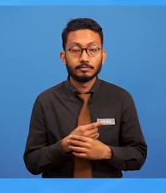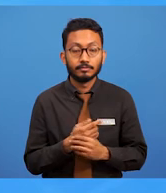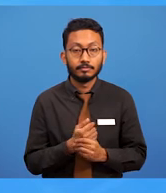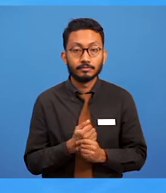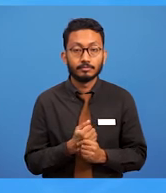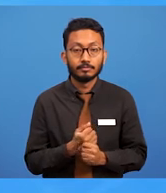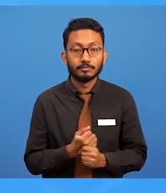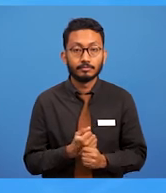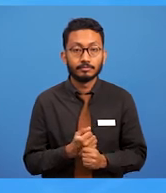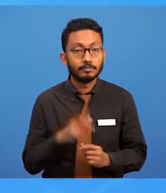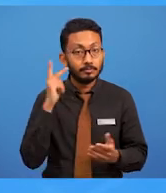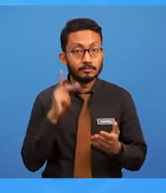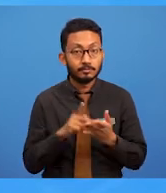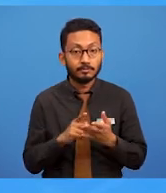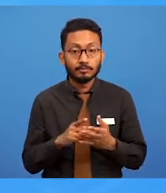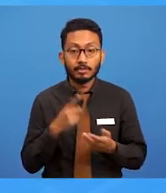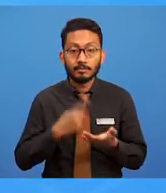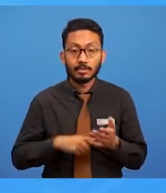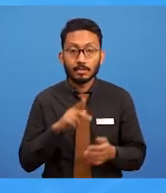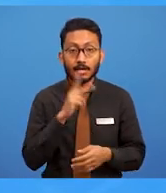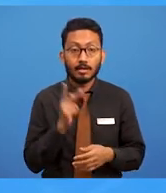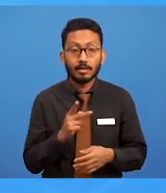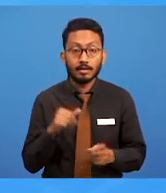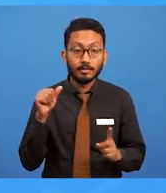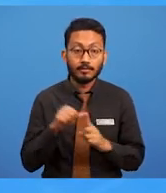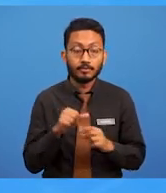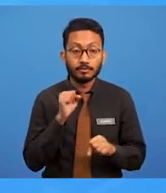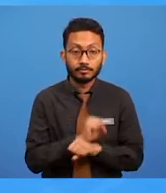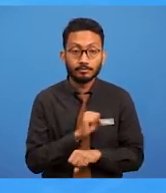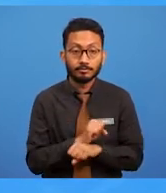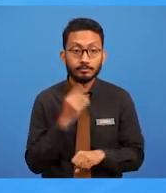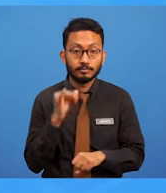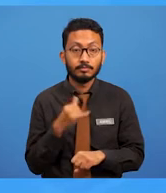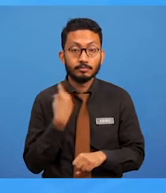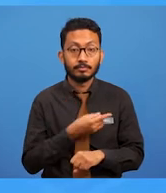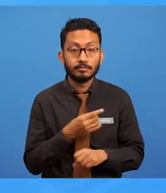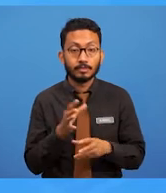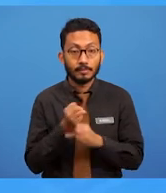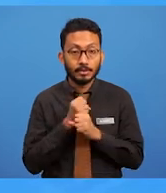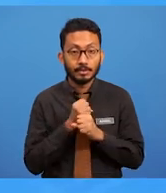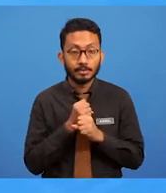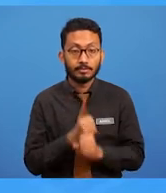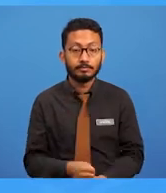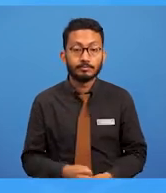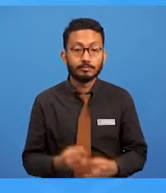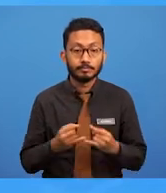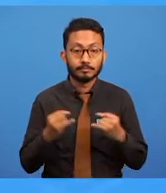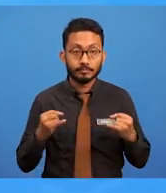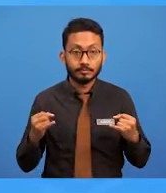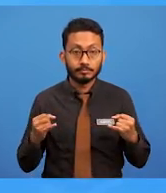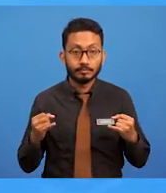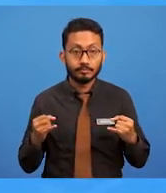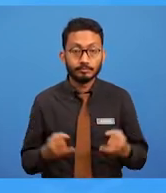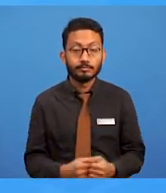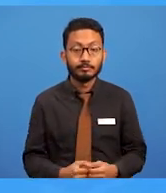terlebih dahulu. Apakah arahan kerja yang kita perolehi? Jenis reka